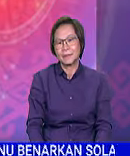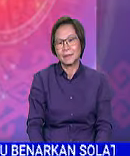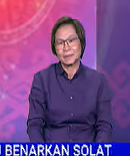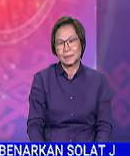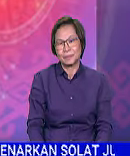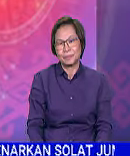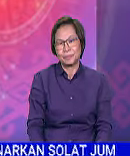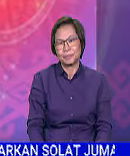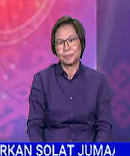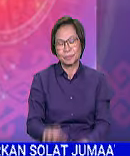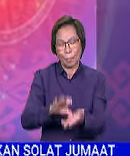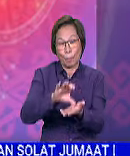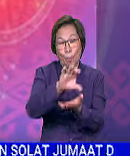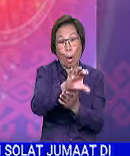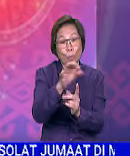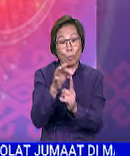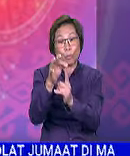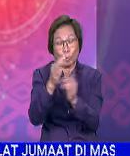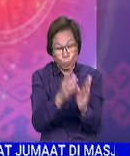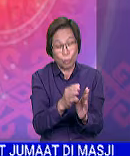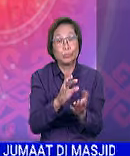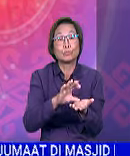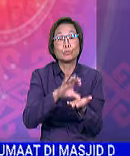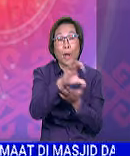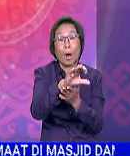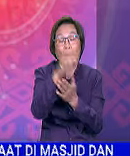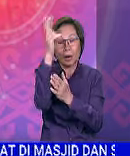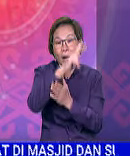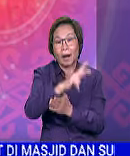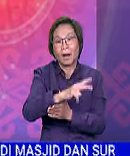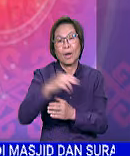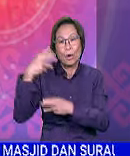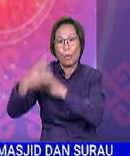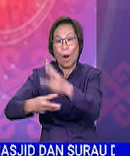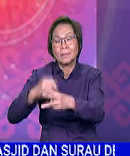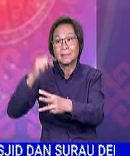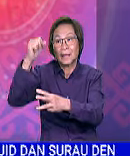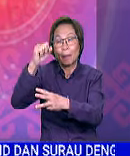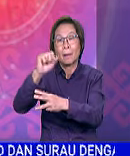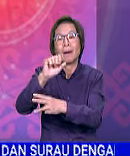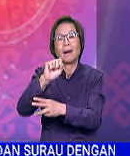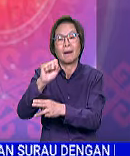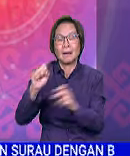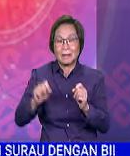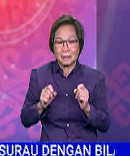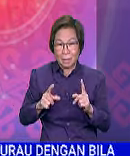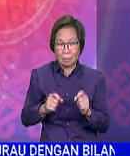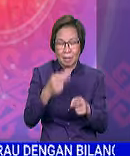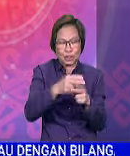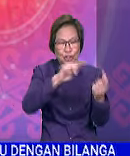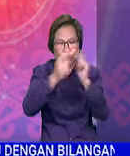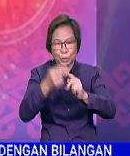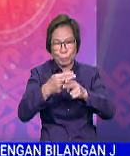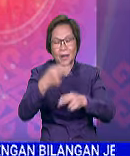Cabang Pelaburan Strategi Kerajaan Negeri Warisan Harta Sabah Sendirian Berhad dijenamakan semula sebagai